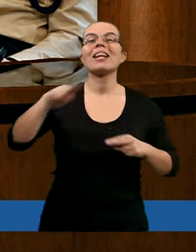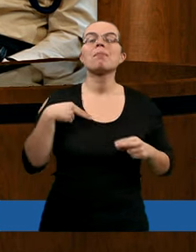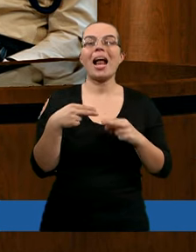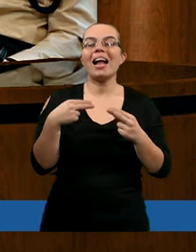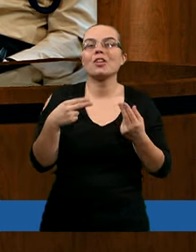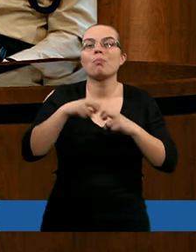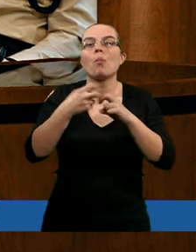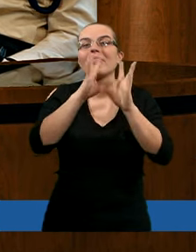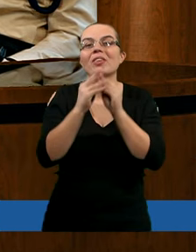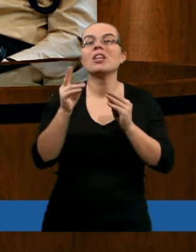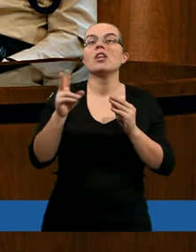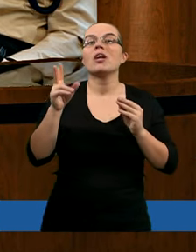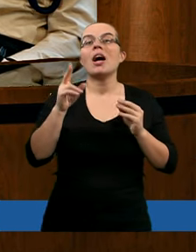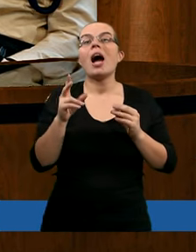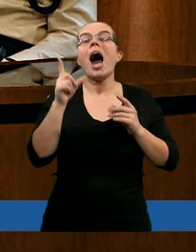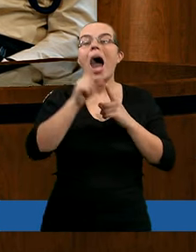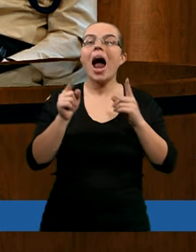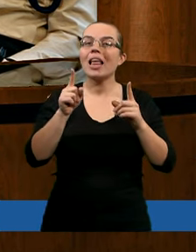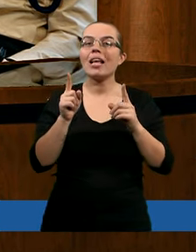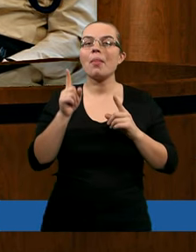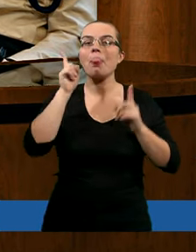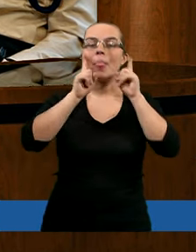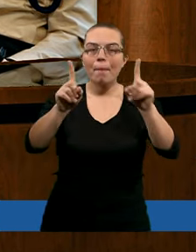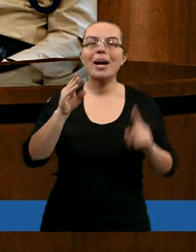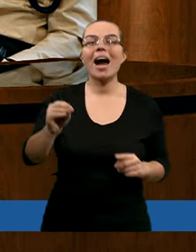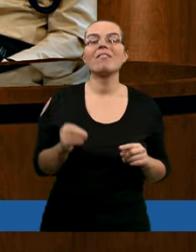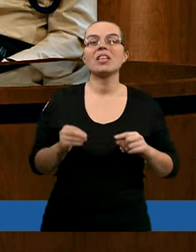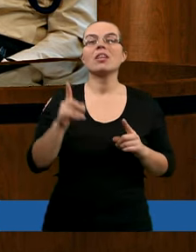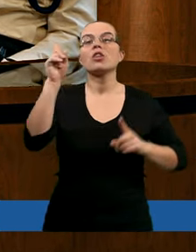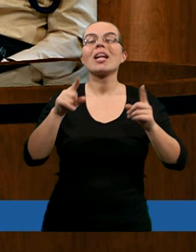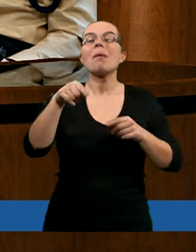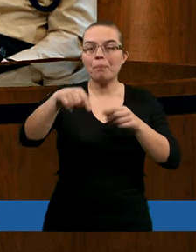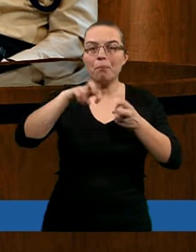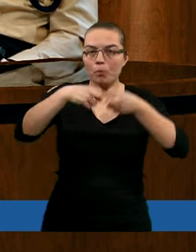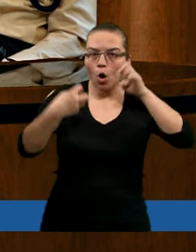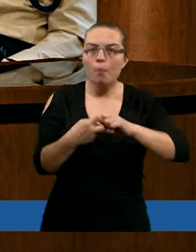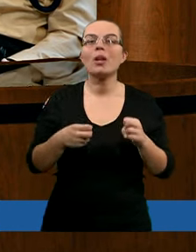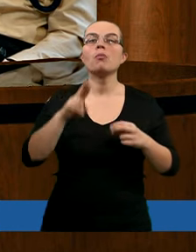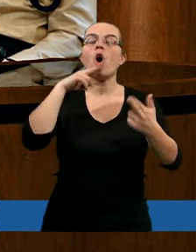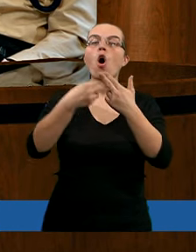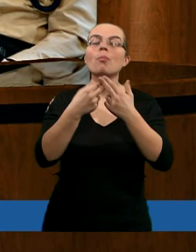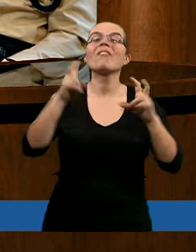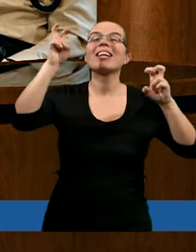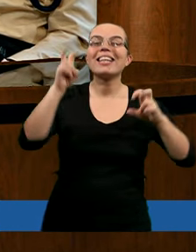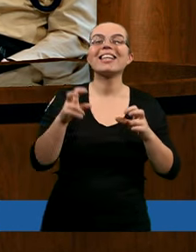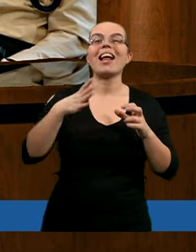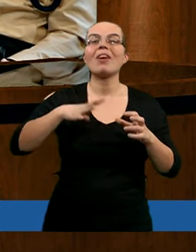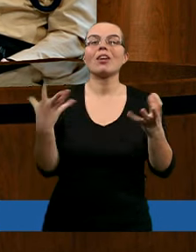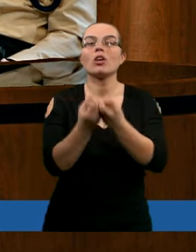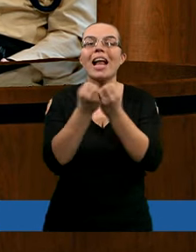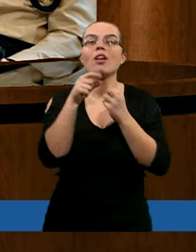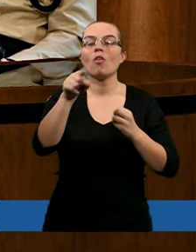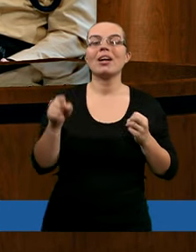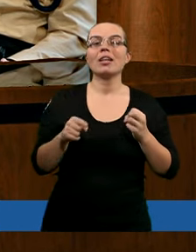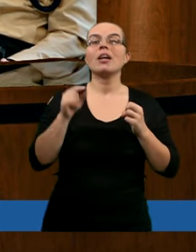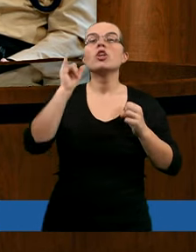w Biblia nie znajdziemy na każdy jakby problem odpowiedni cytat. Czasami